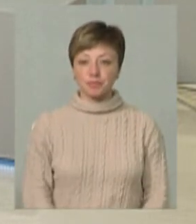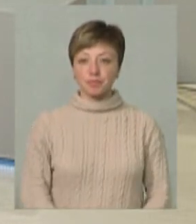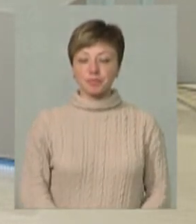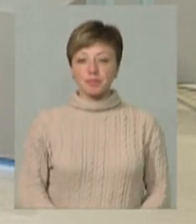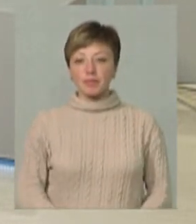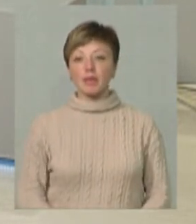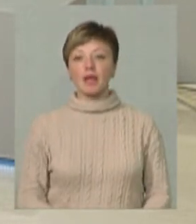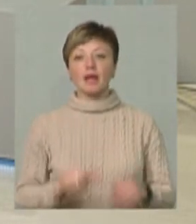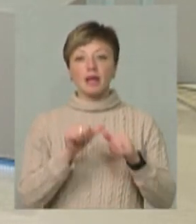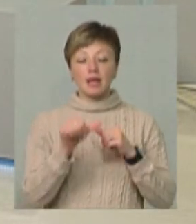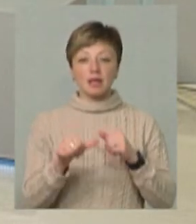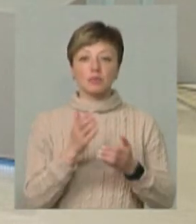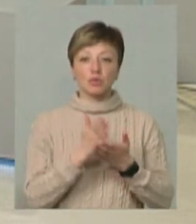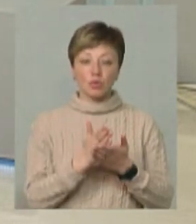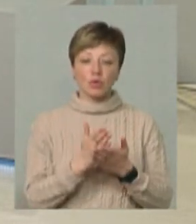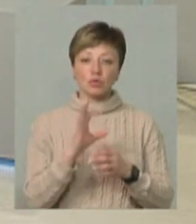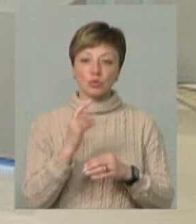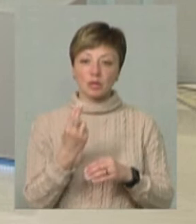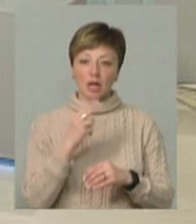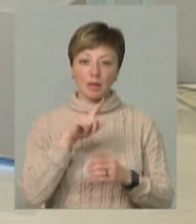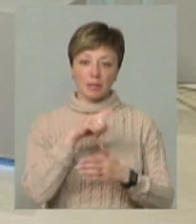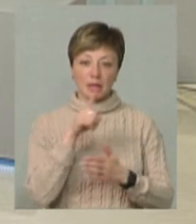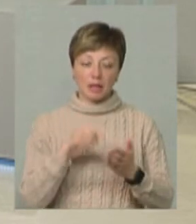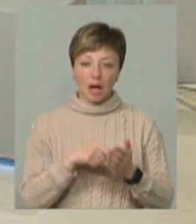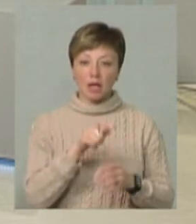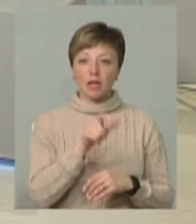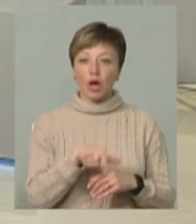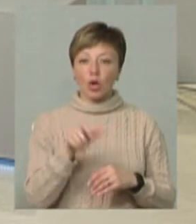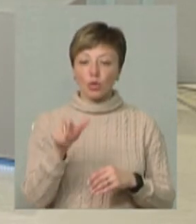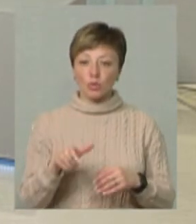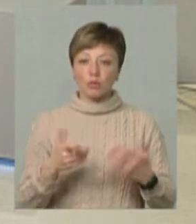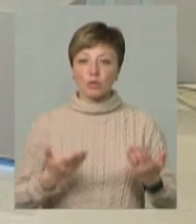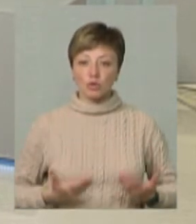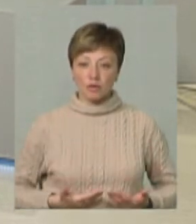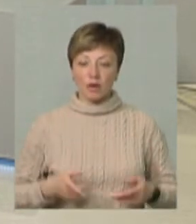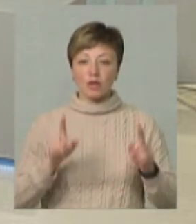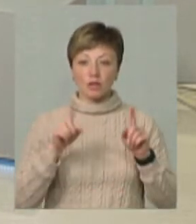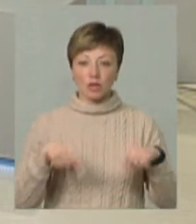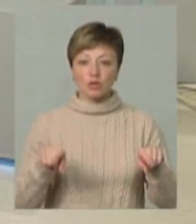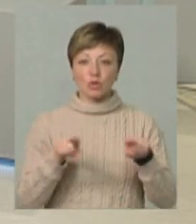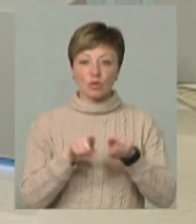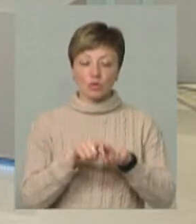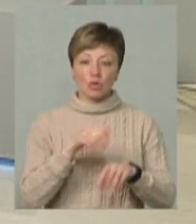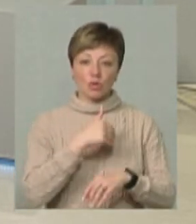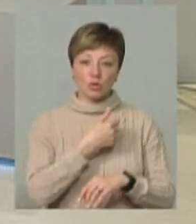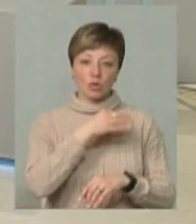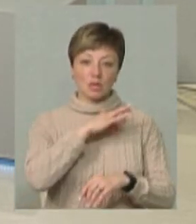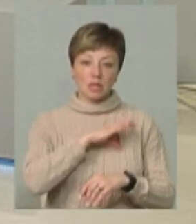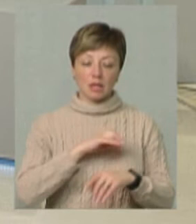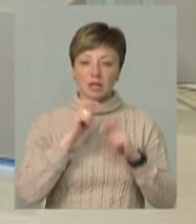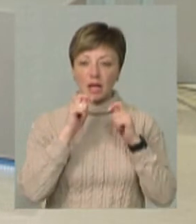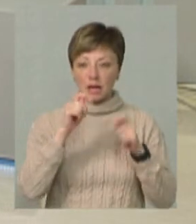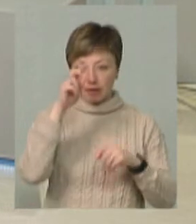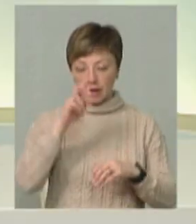крім того, іще існує соціальне питання. Люди, котрі проживають, вони теж хочуть користати із тих дарів